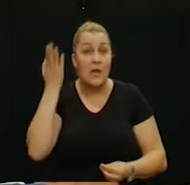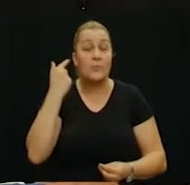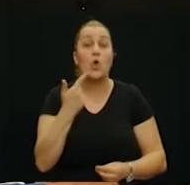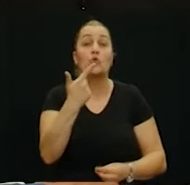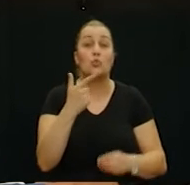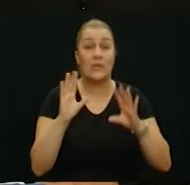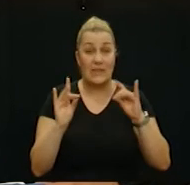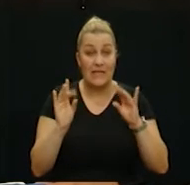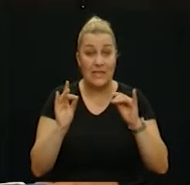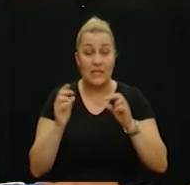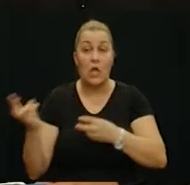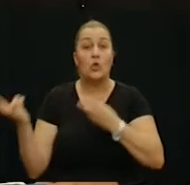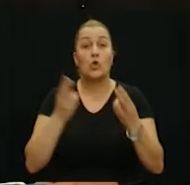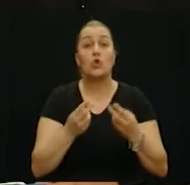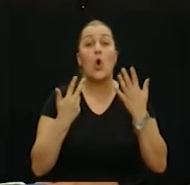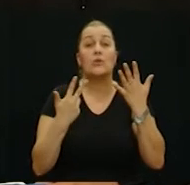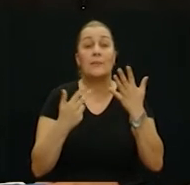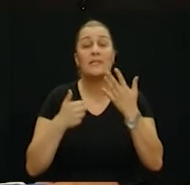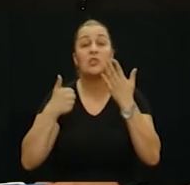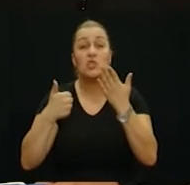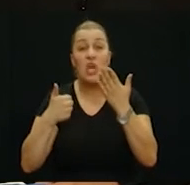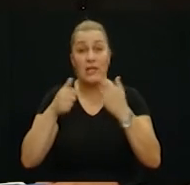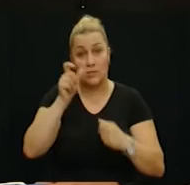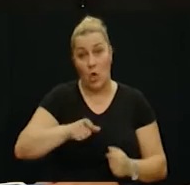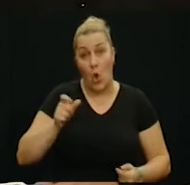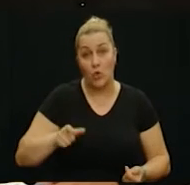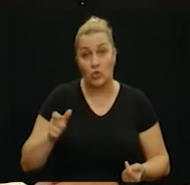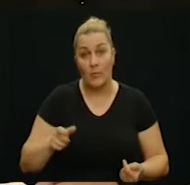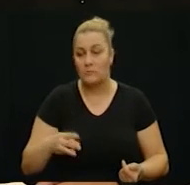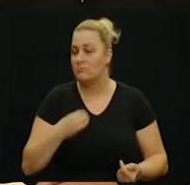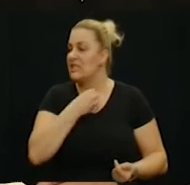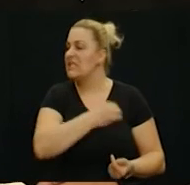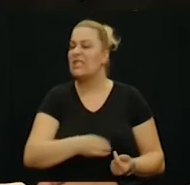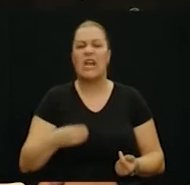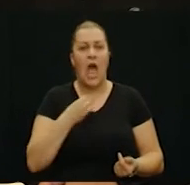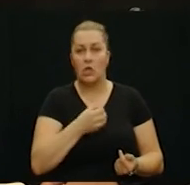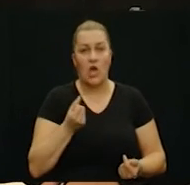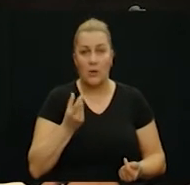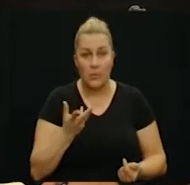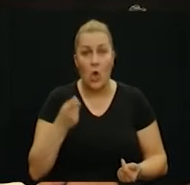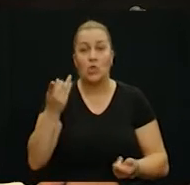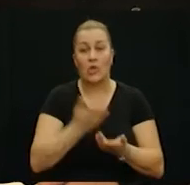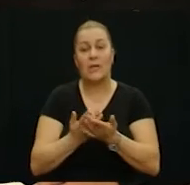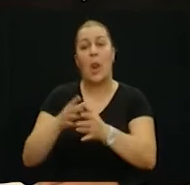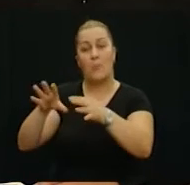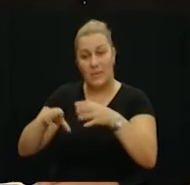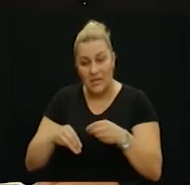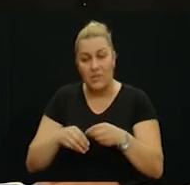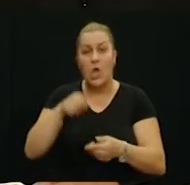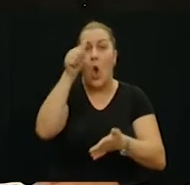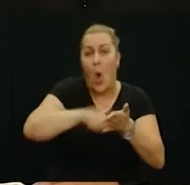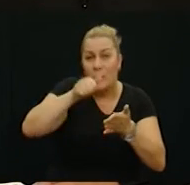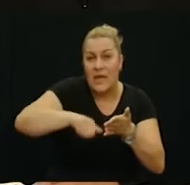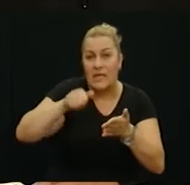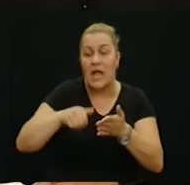i je bio drugi deset kad je stiglo 86 ranjenika. To je strašna brojka, to je trebalo i primiti, i operirati, i